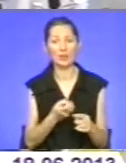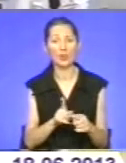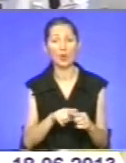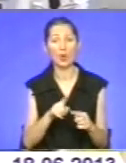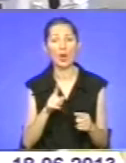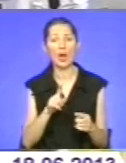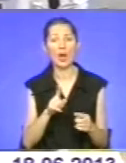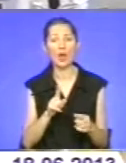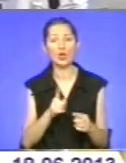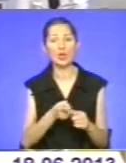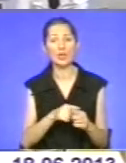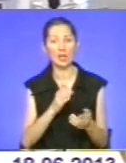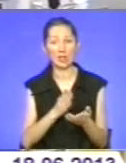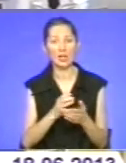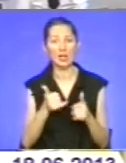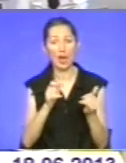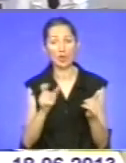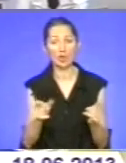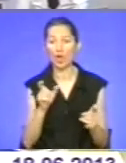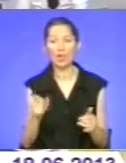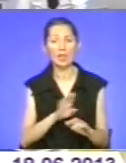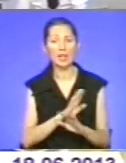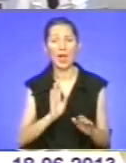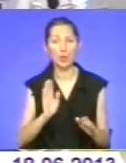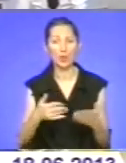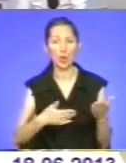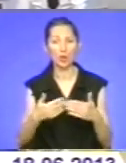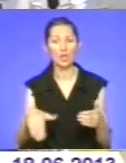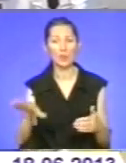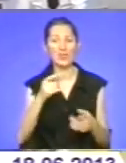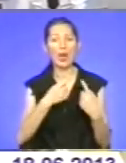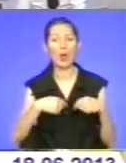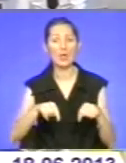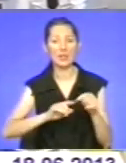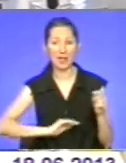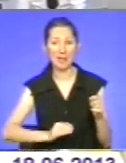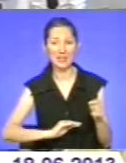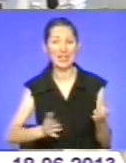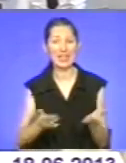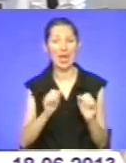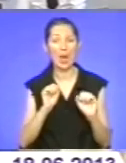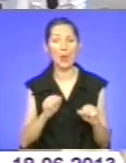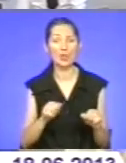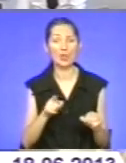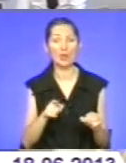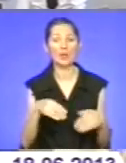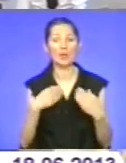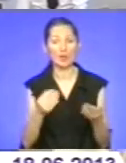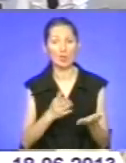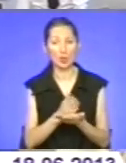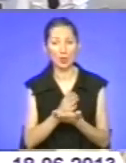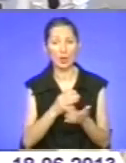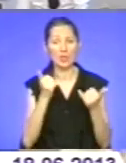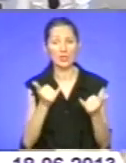людина не буде ходити по всіх організаціях, де може там надаватися поле. Зараз буде